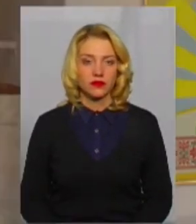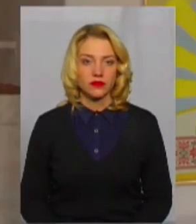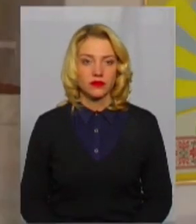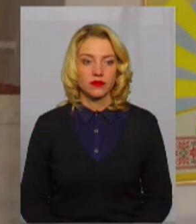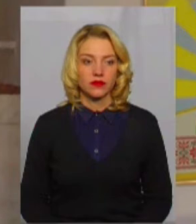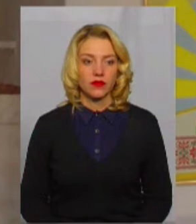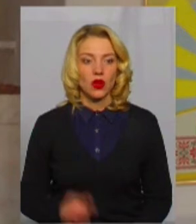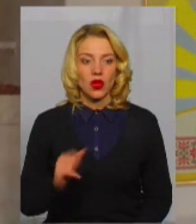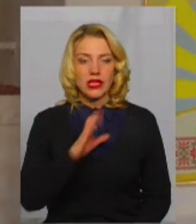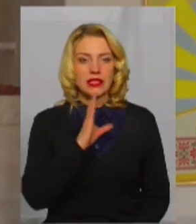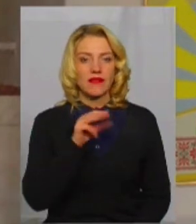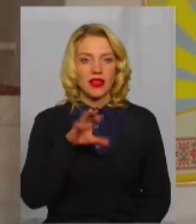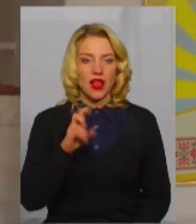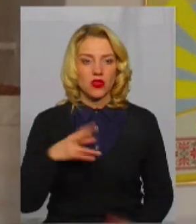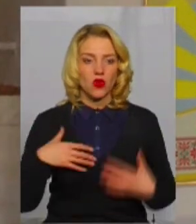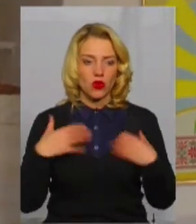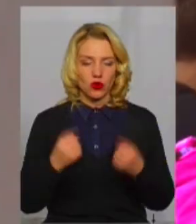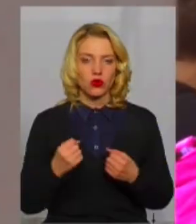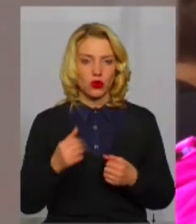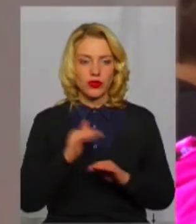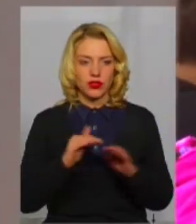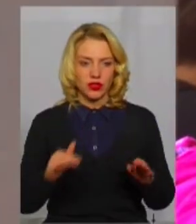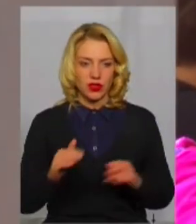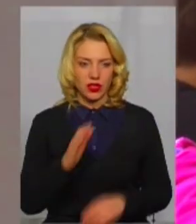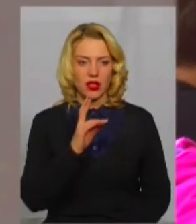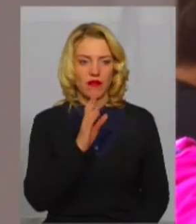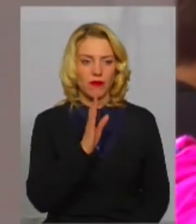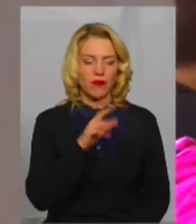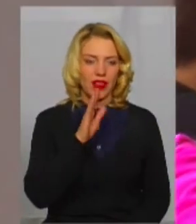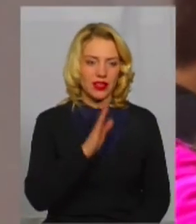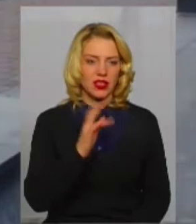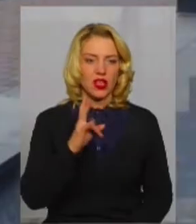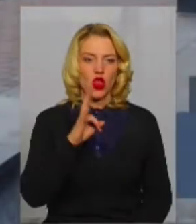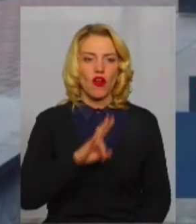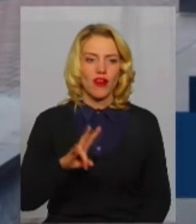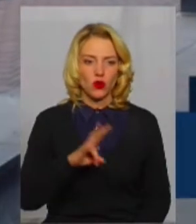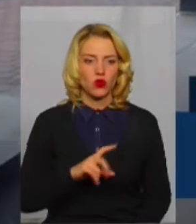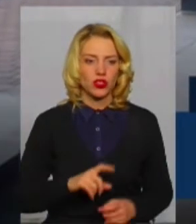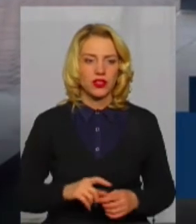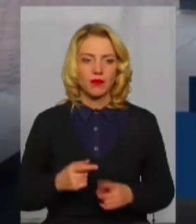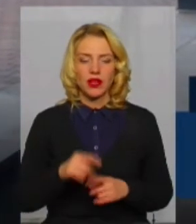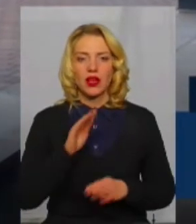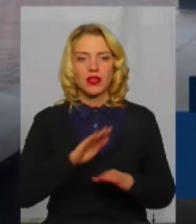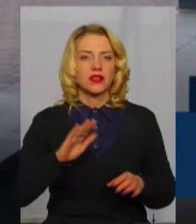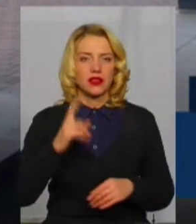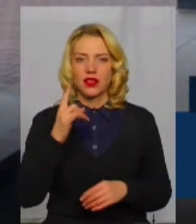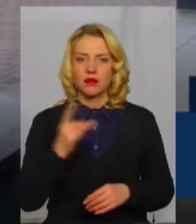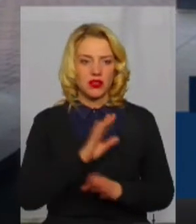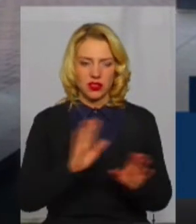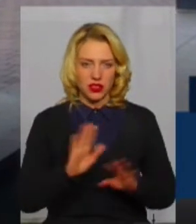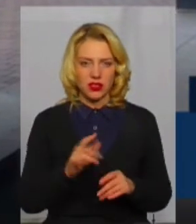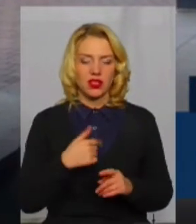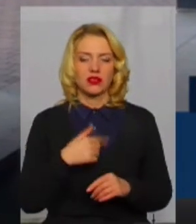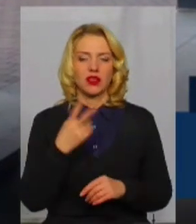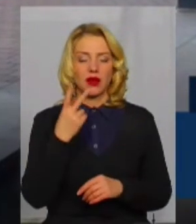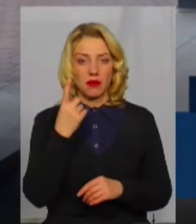У світанку двічі оздоровлювалися діти Валентини Ніколусь з нової ушиці. Вони не перший раз, і вони, як були перший раз, вони